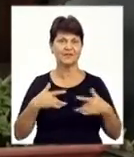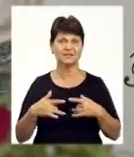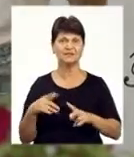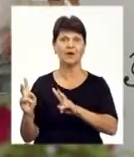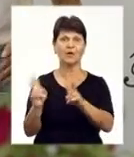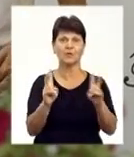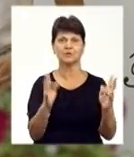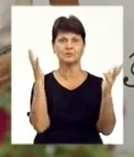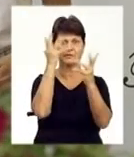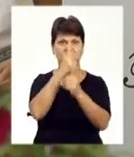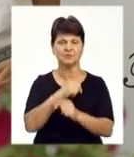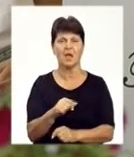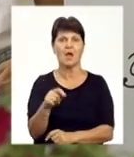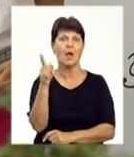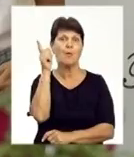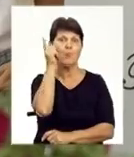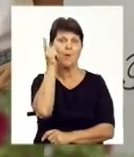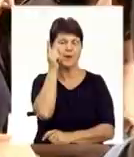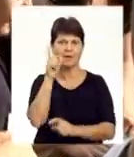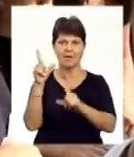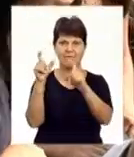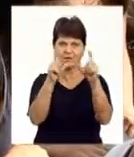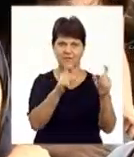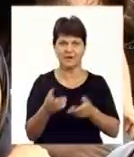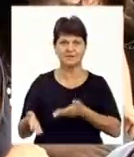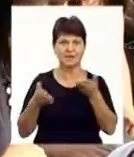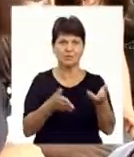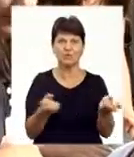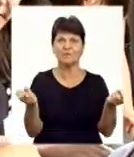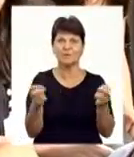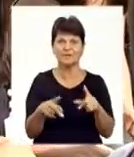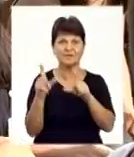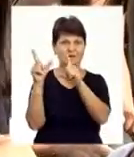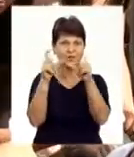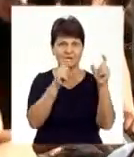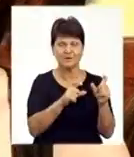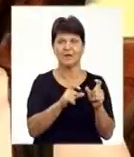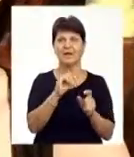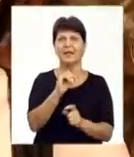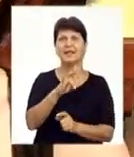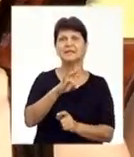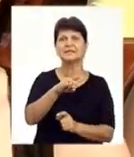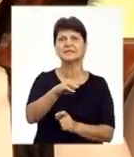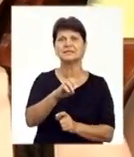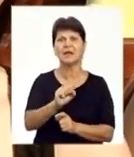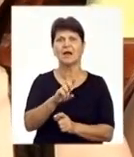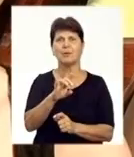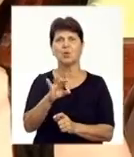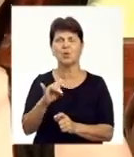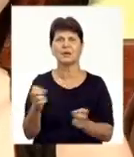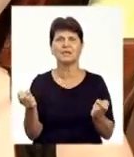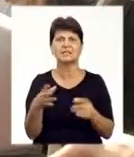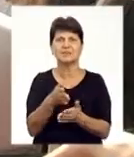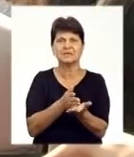захоплюється мобільною фотографією. Серед запрошених були професійні фотографи, інстаблогери, спеціалісти з просування у